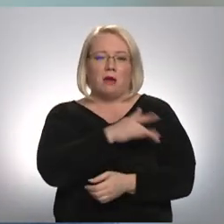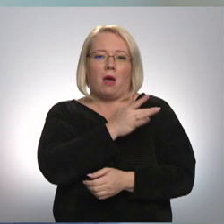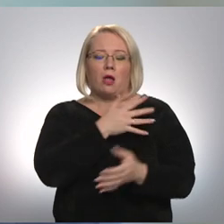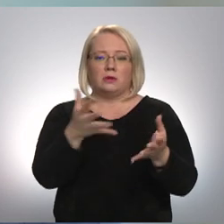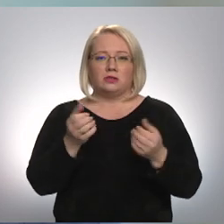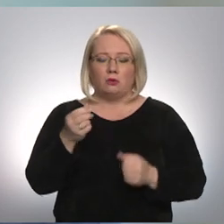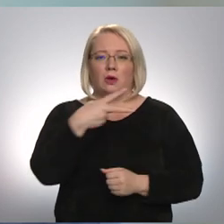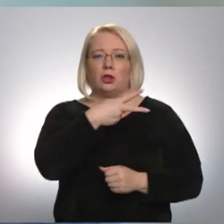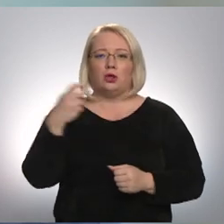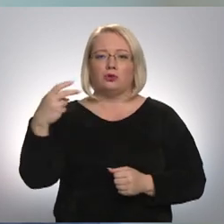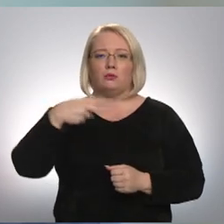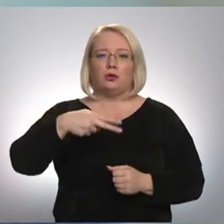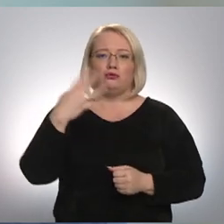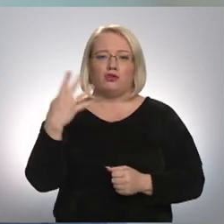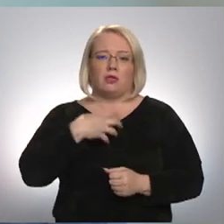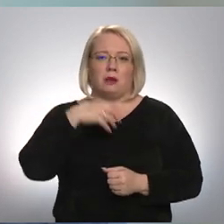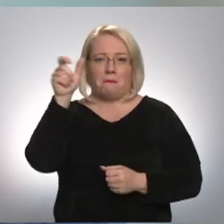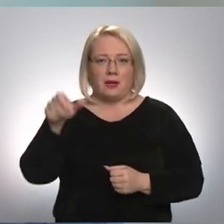224 pacienti.